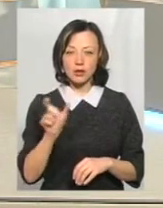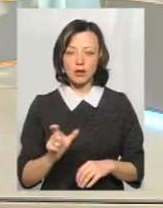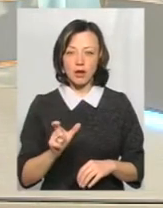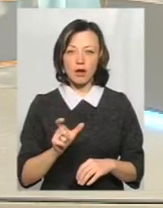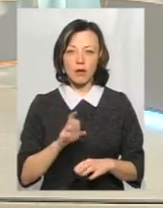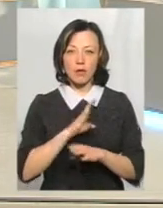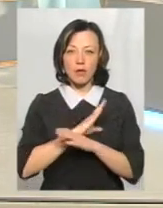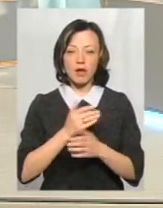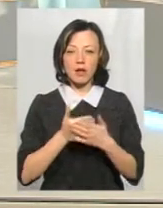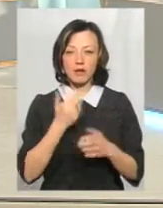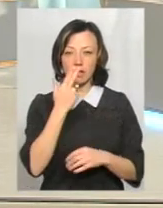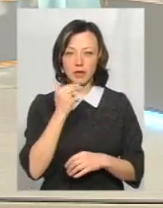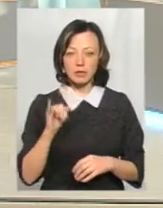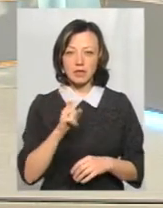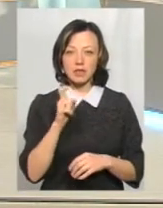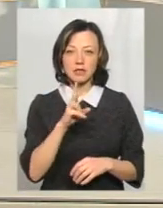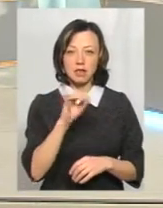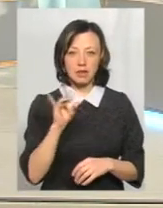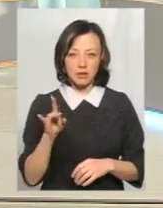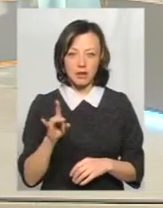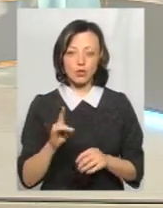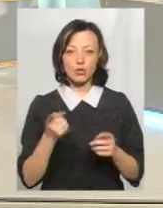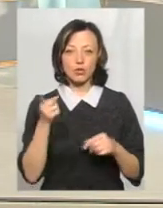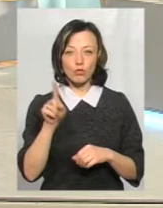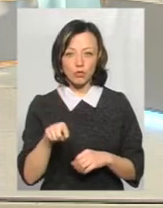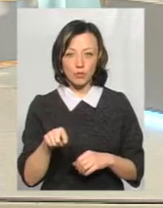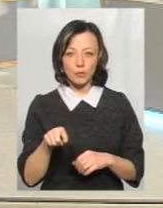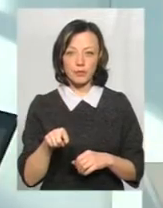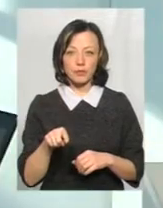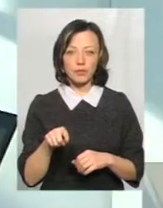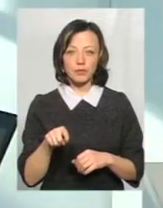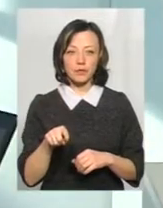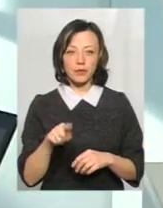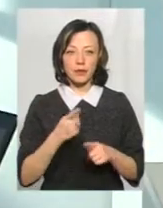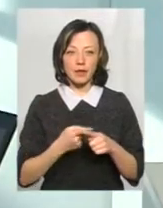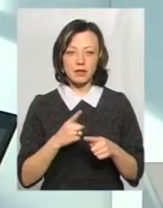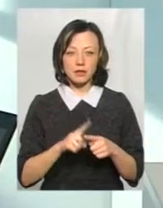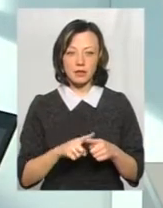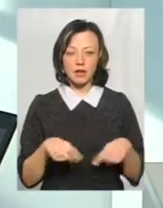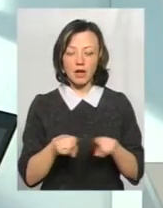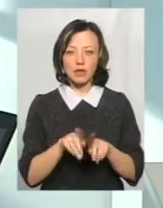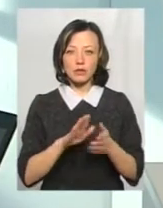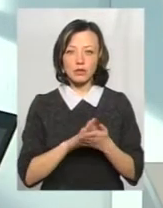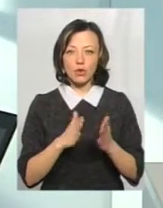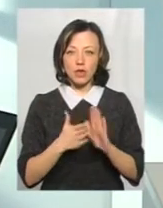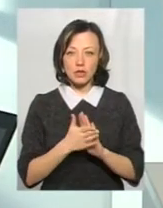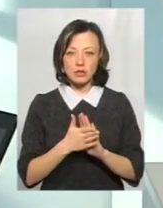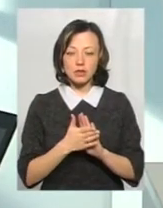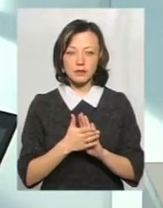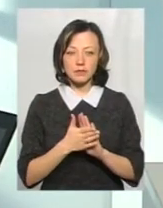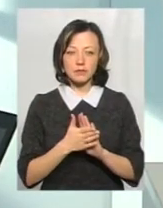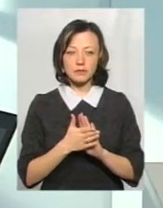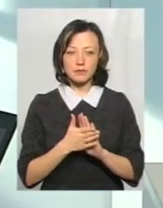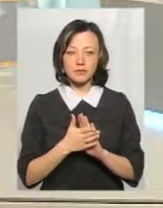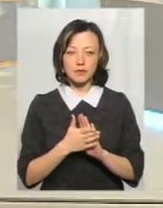від грипу із кором. Тому така ситуація нас заставляє…